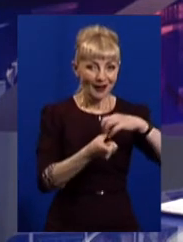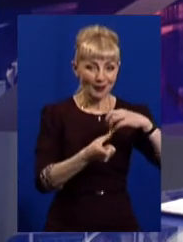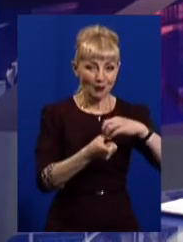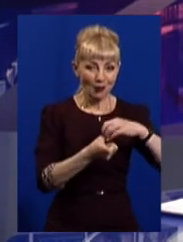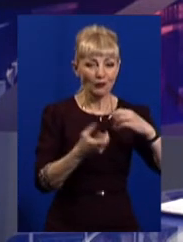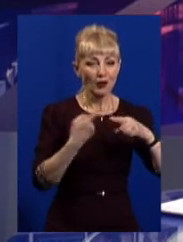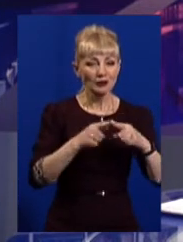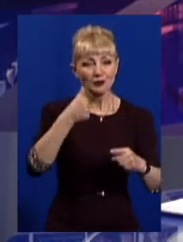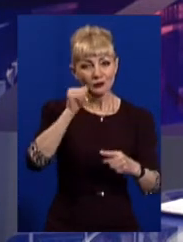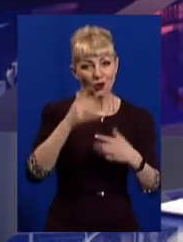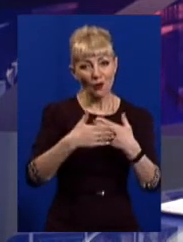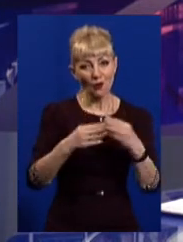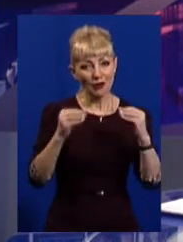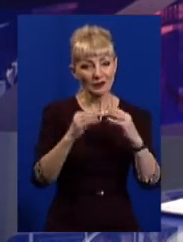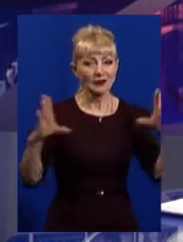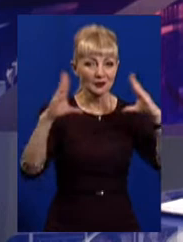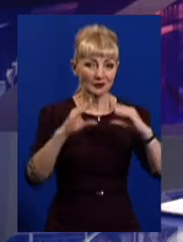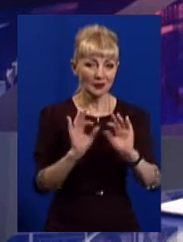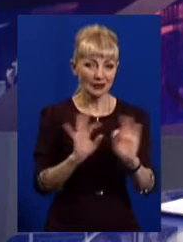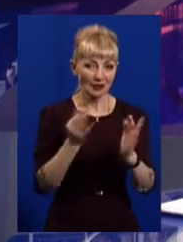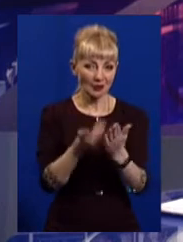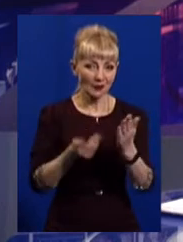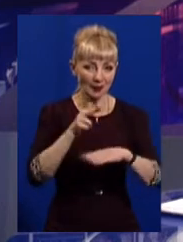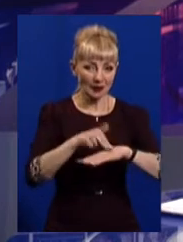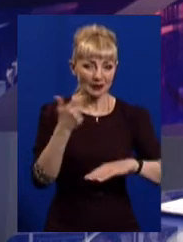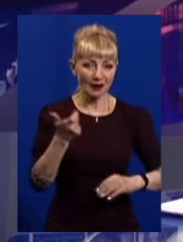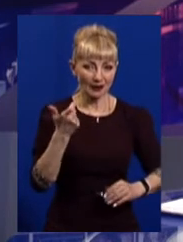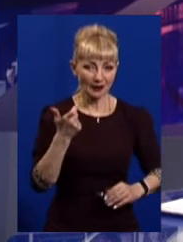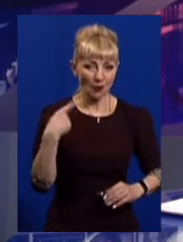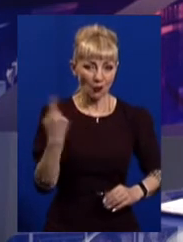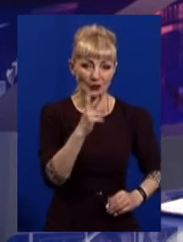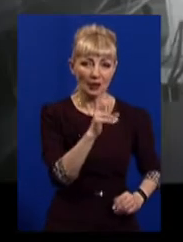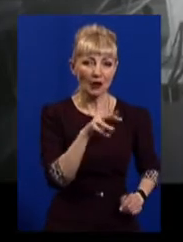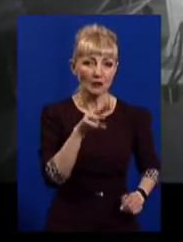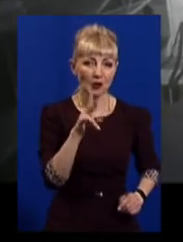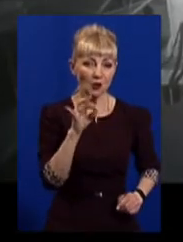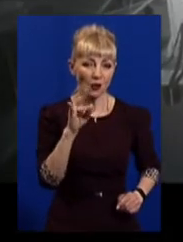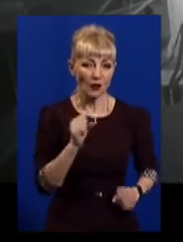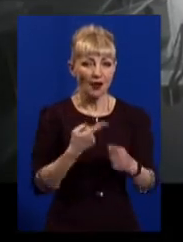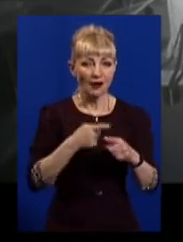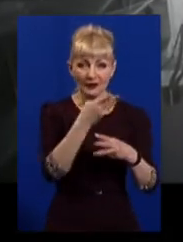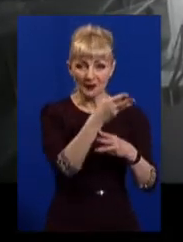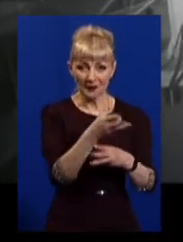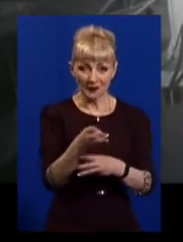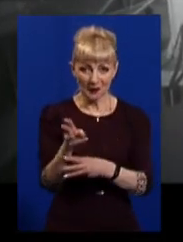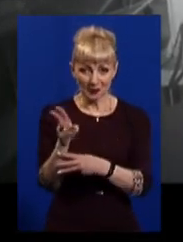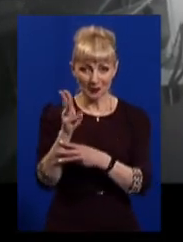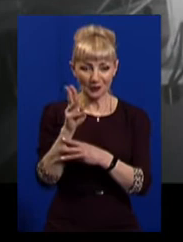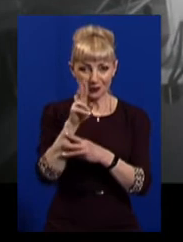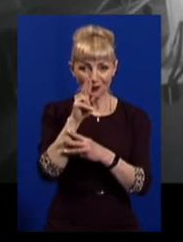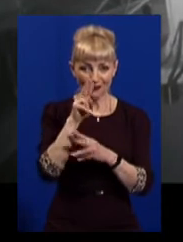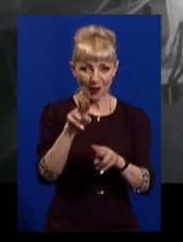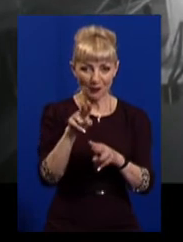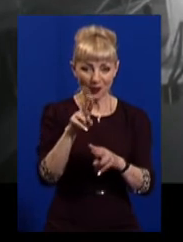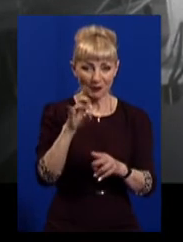близько вчора, близько 10-ї вечора, розповіла речниця поліції Харківщини Оксана Калмикова. Ось це відео з камер спостереження парку.